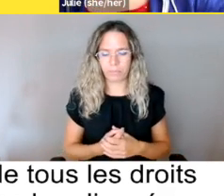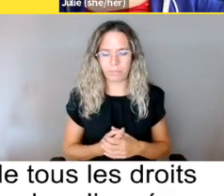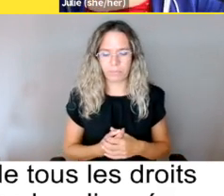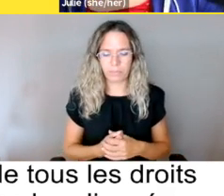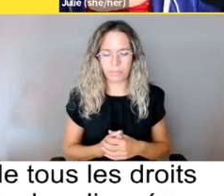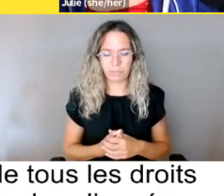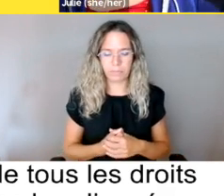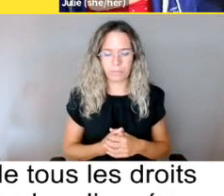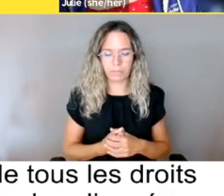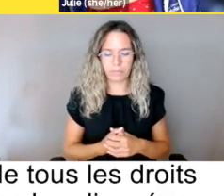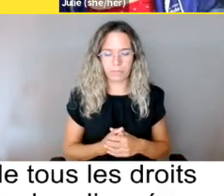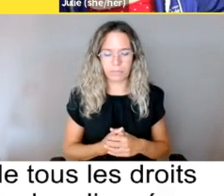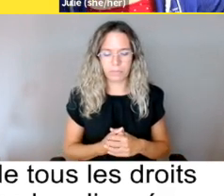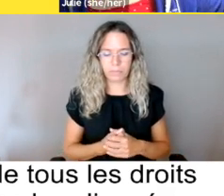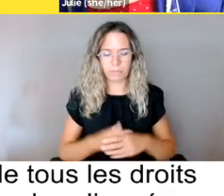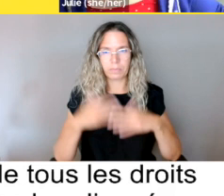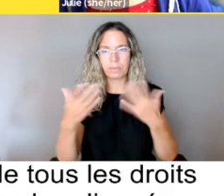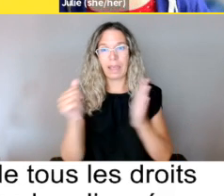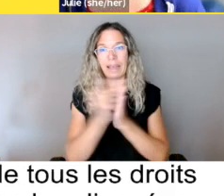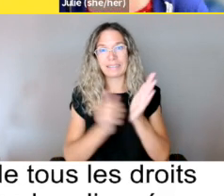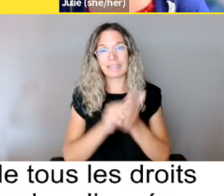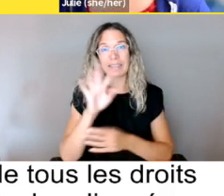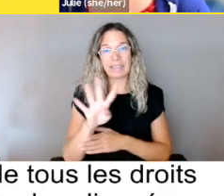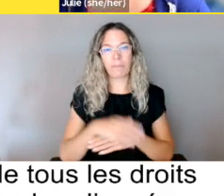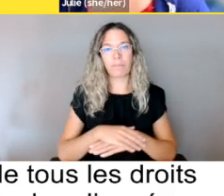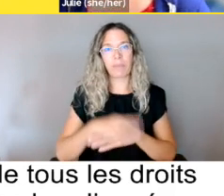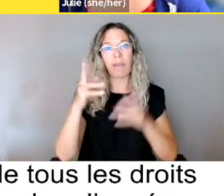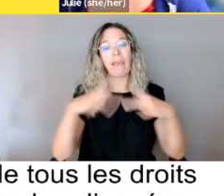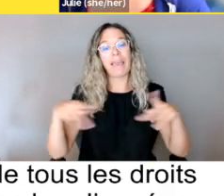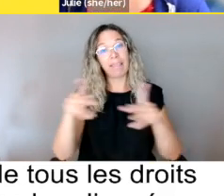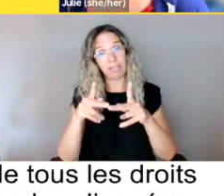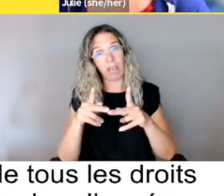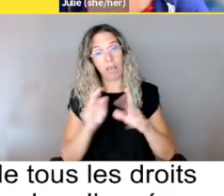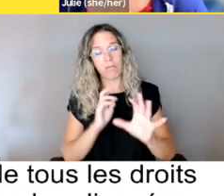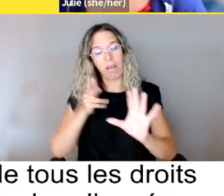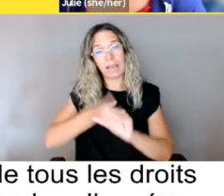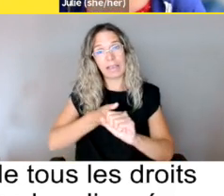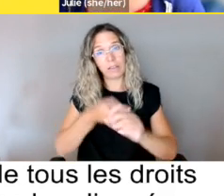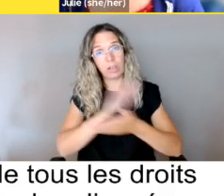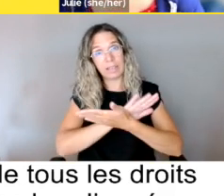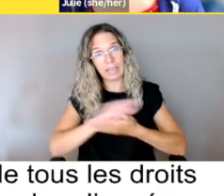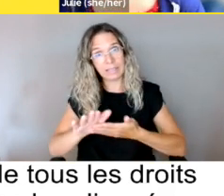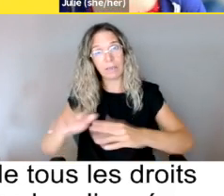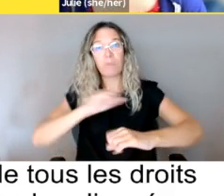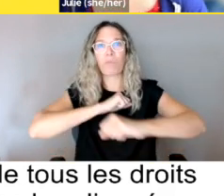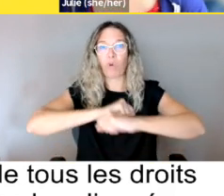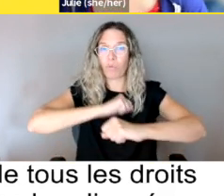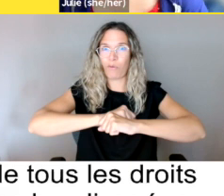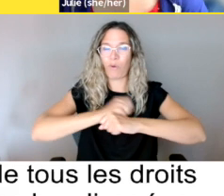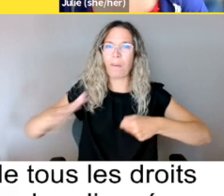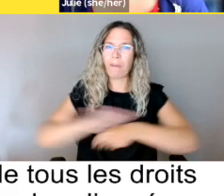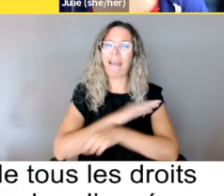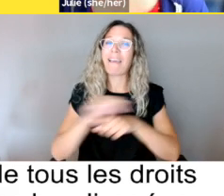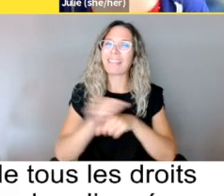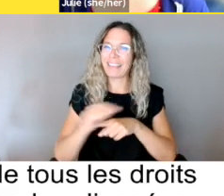Donc, l'article 4 lit « Les États-partis s'engagent à garantir et à promouvoir le plein